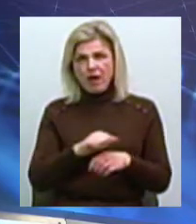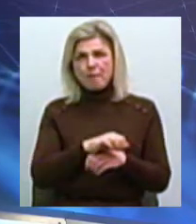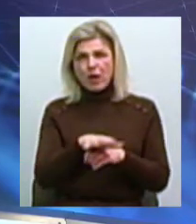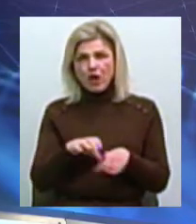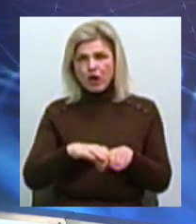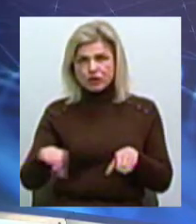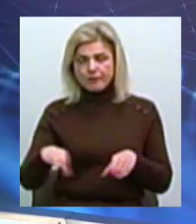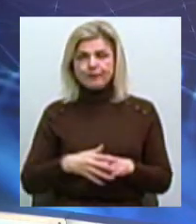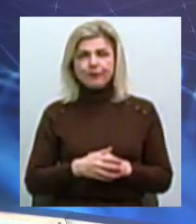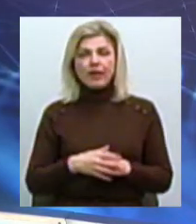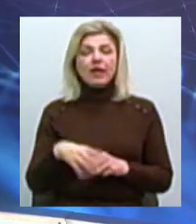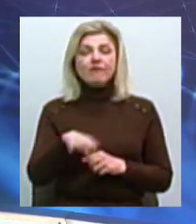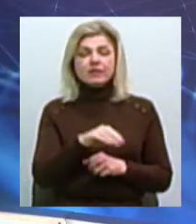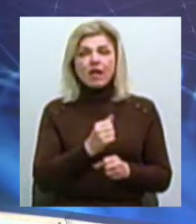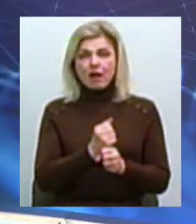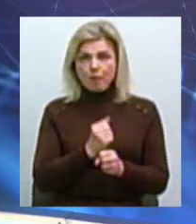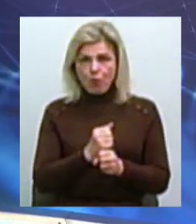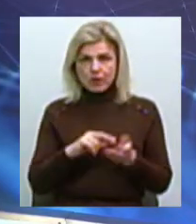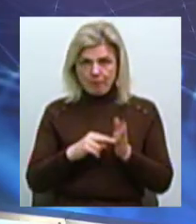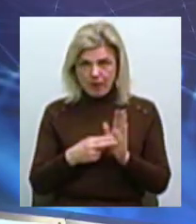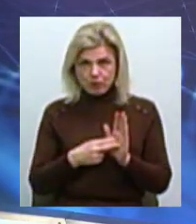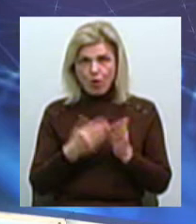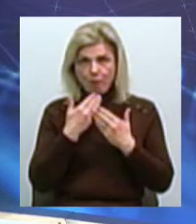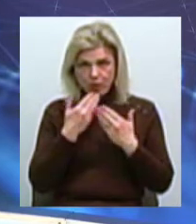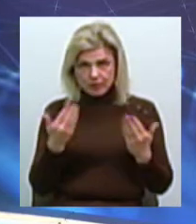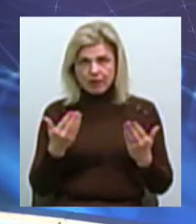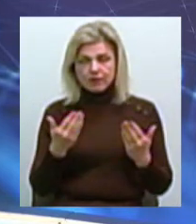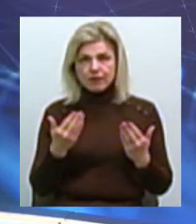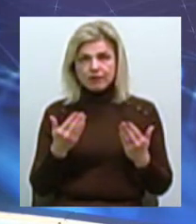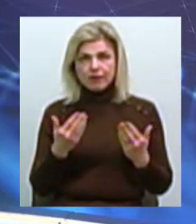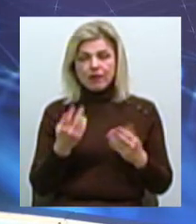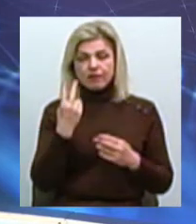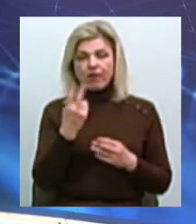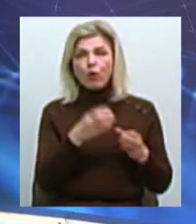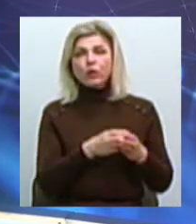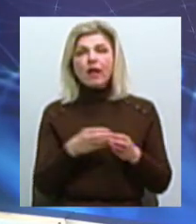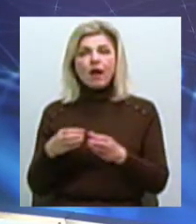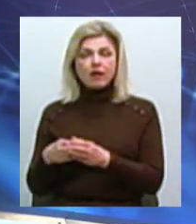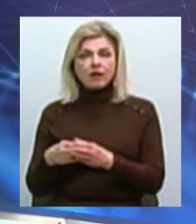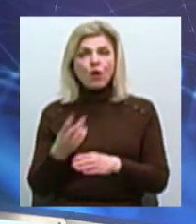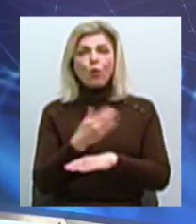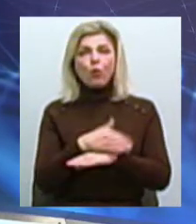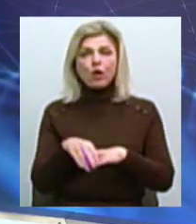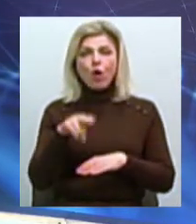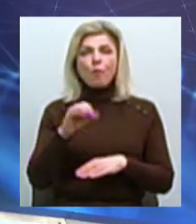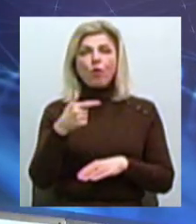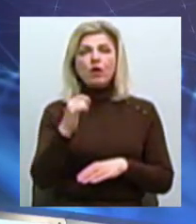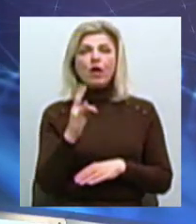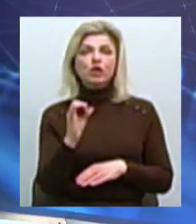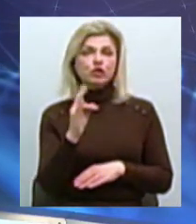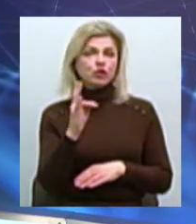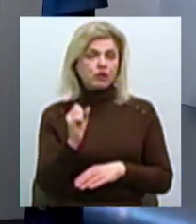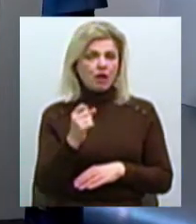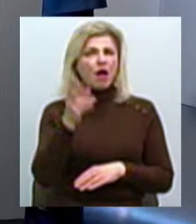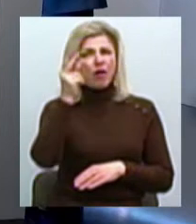роботи із запланованих останні, ці дві ділянки повелися пограничні Я розумію, що враховуючи